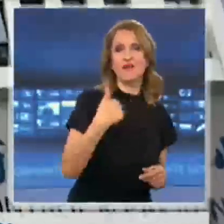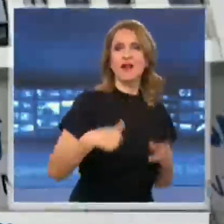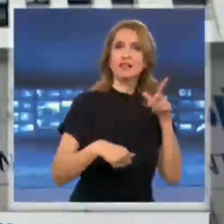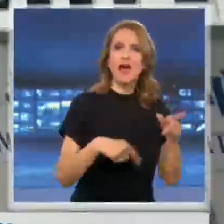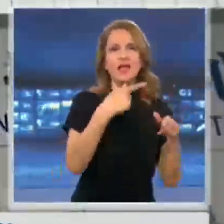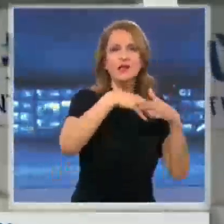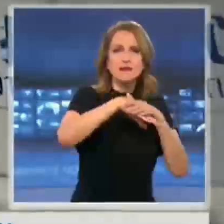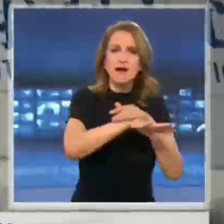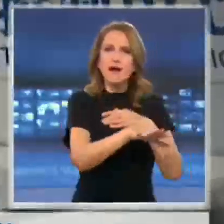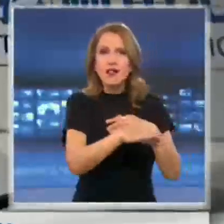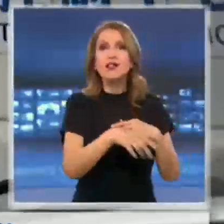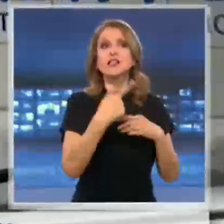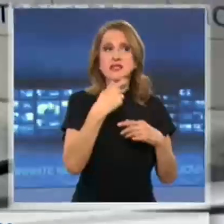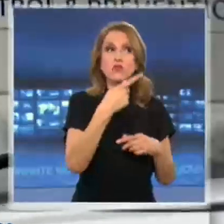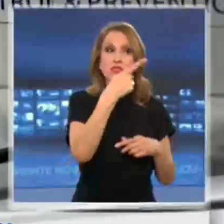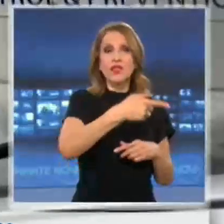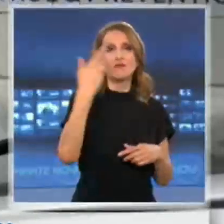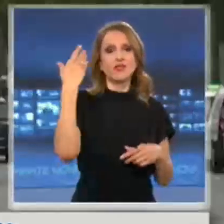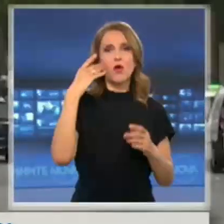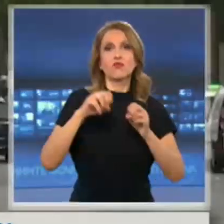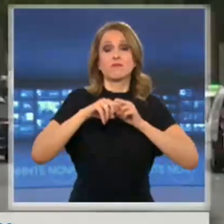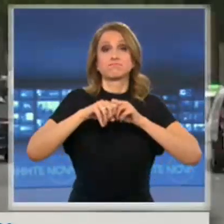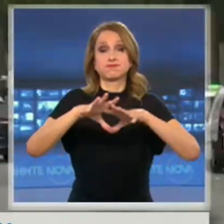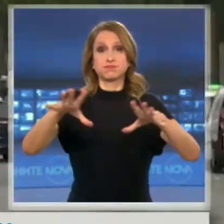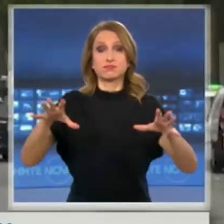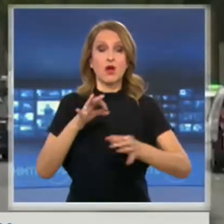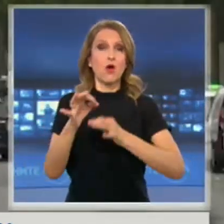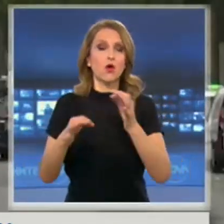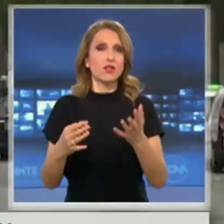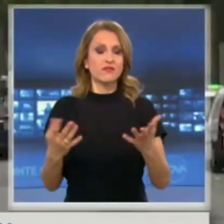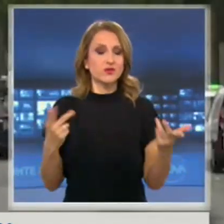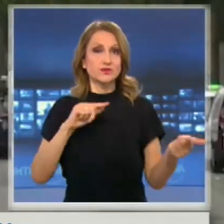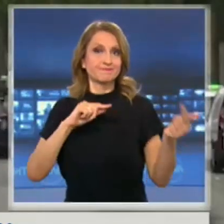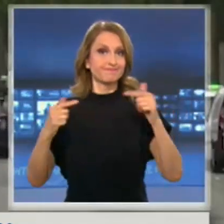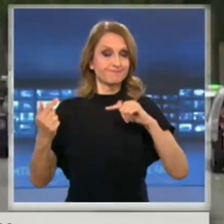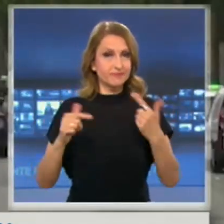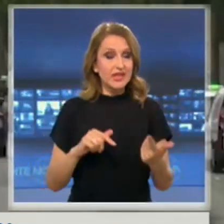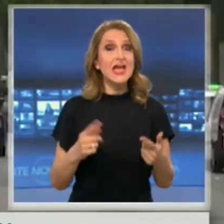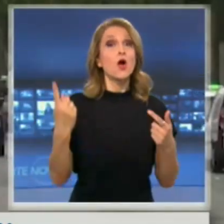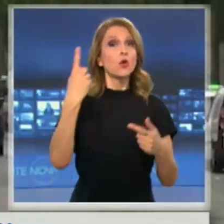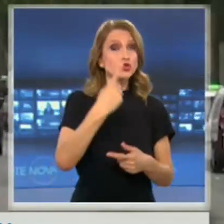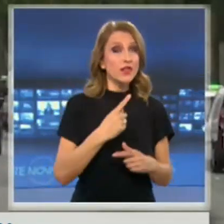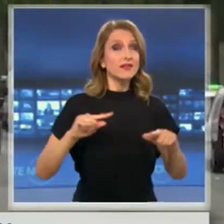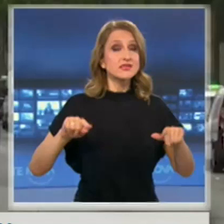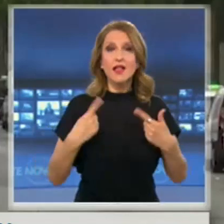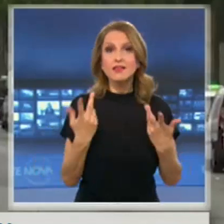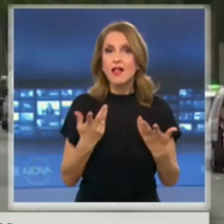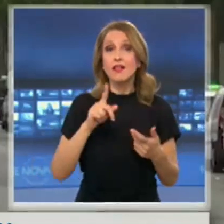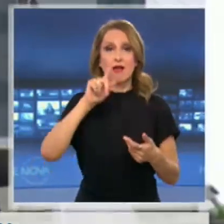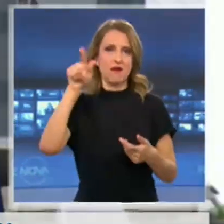и така е допринесал за неговото разпространение. Темата за вакцините предизвика и още един скандал, този път във Франция.